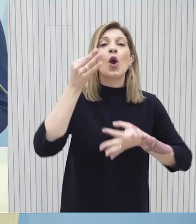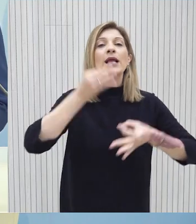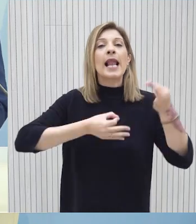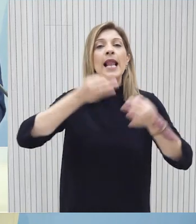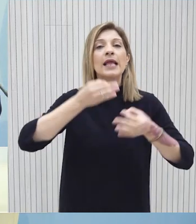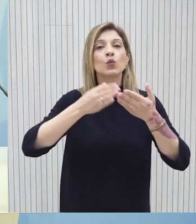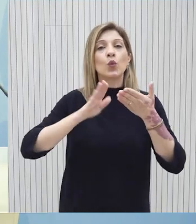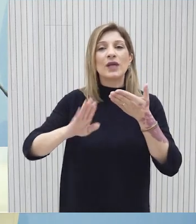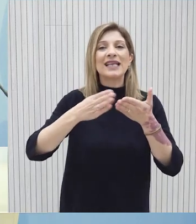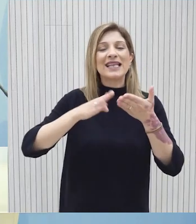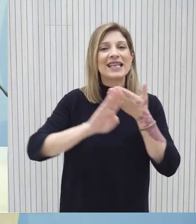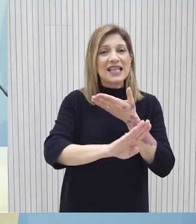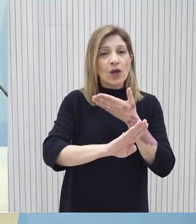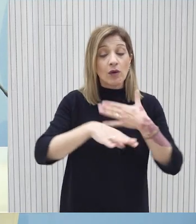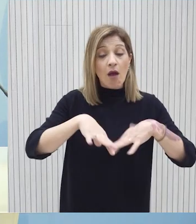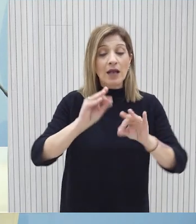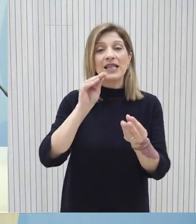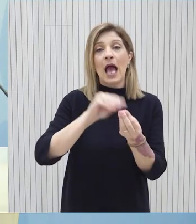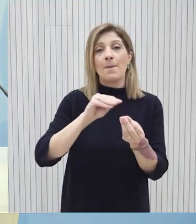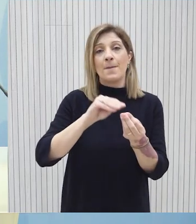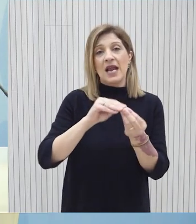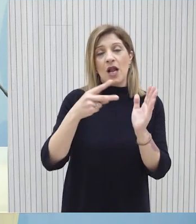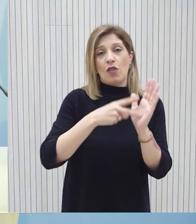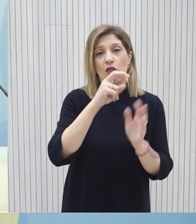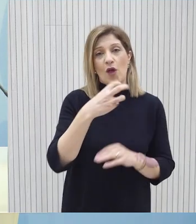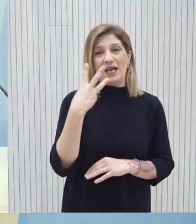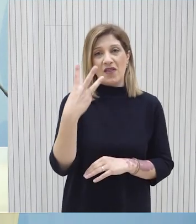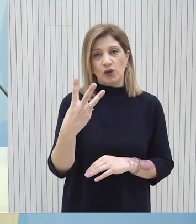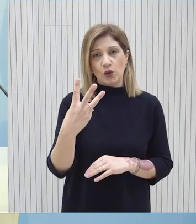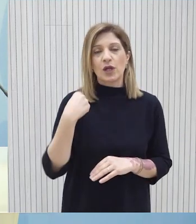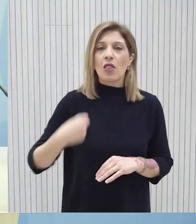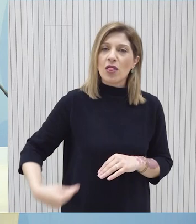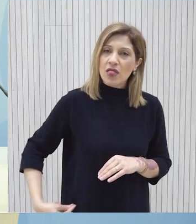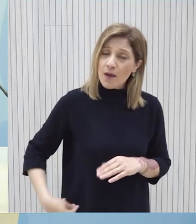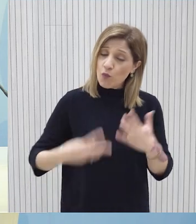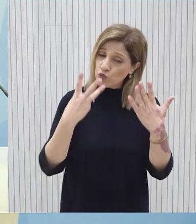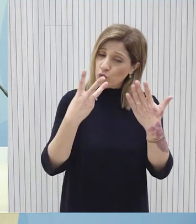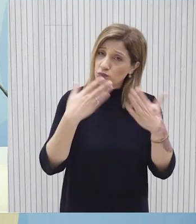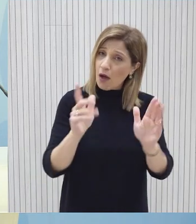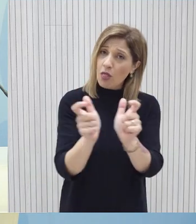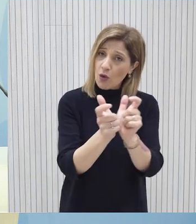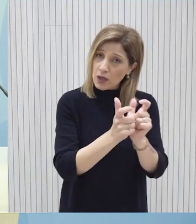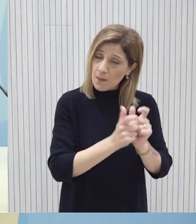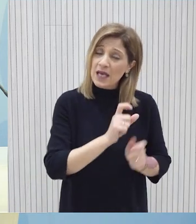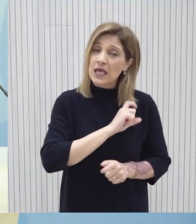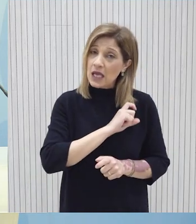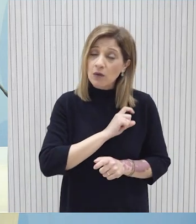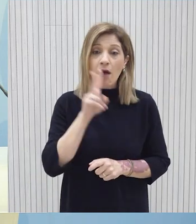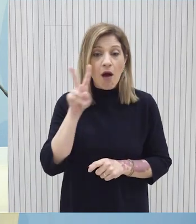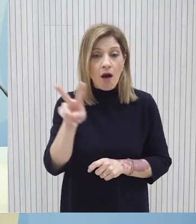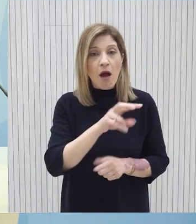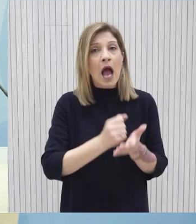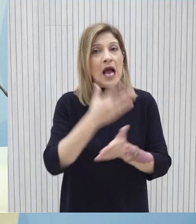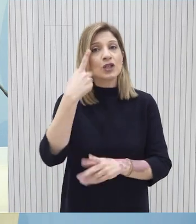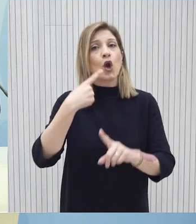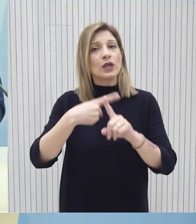Γειτονιάς λειτουργήσε πιλωτικά τον Απρίλιο του 2023 σε οχτώ δήμους και κοινότητες και αξιολογήθηκε πολύ θετικά τόσο